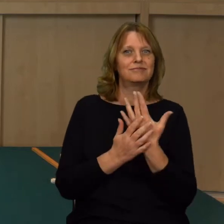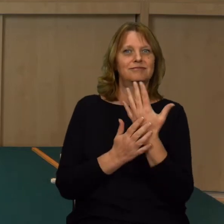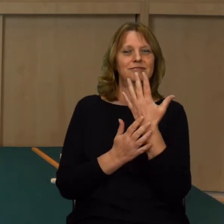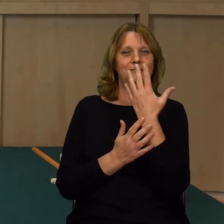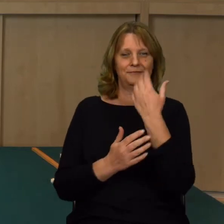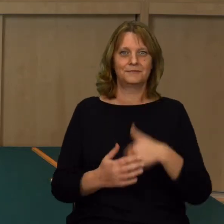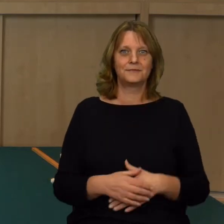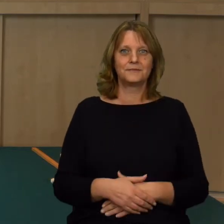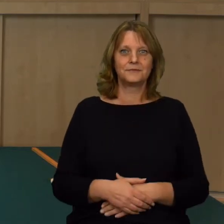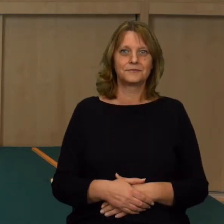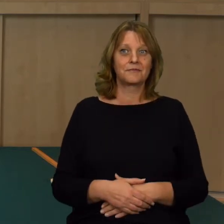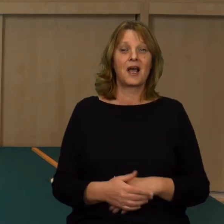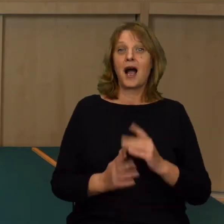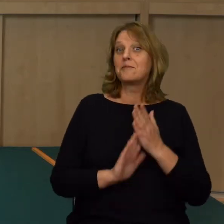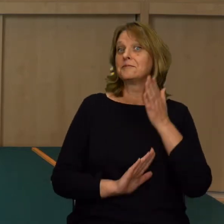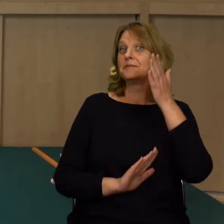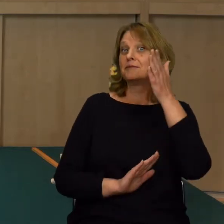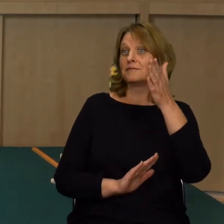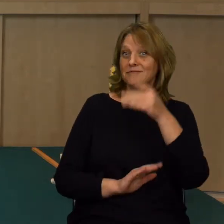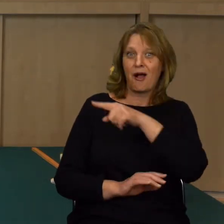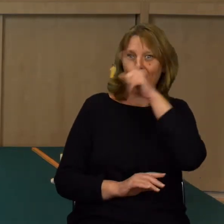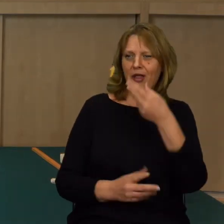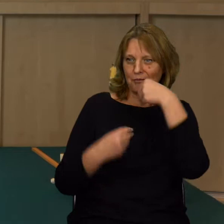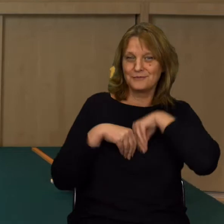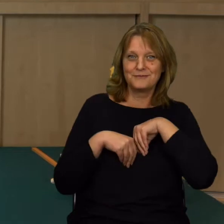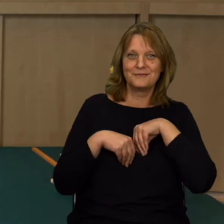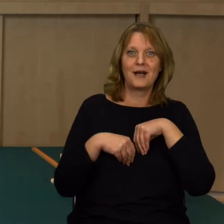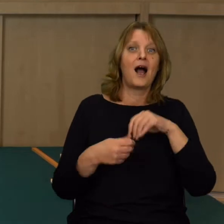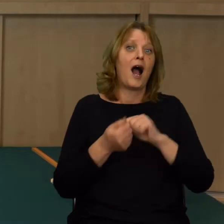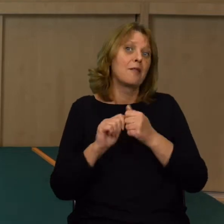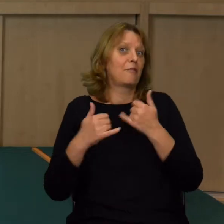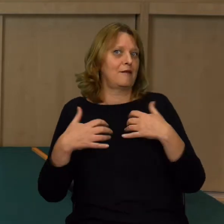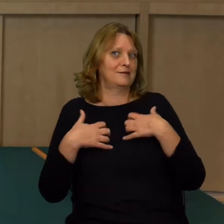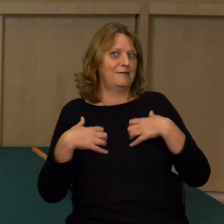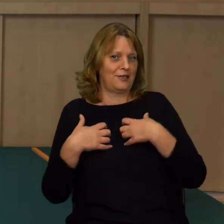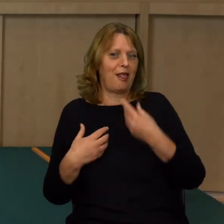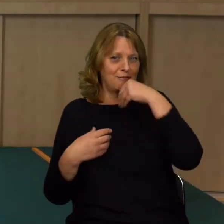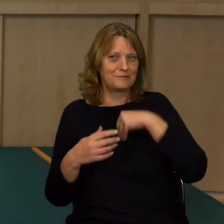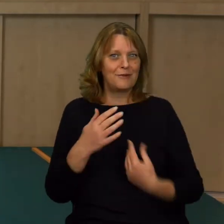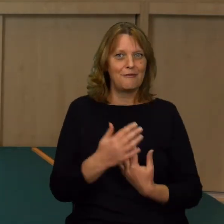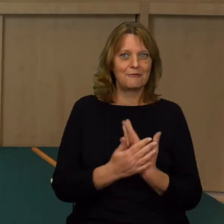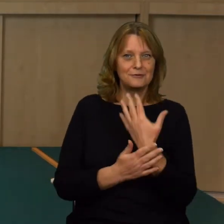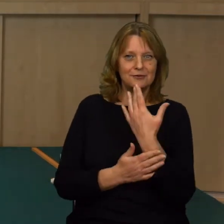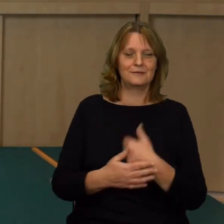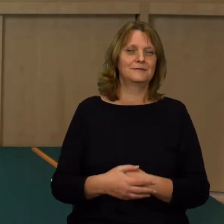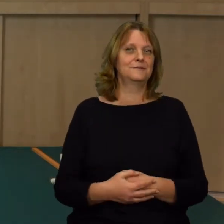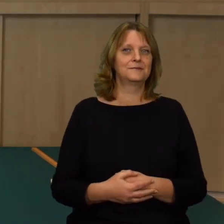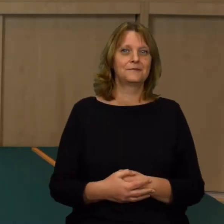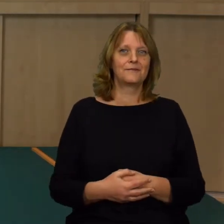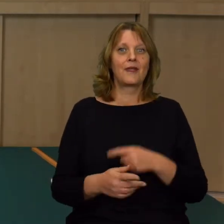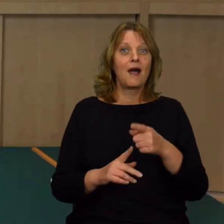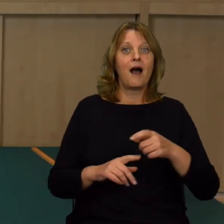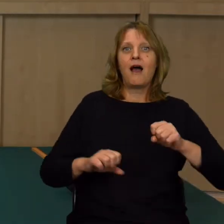Które prawdopodobnie później zjemy. Albo jakieś inne zwierzę zje. Czyli